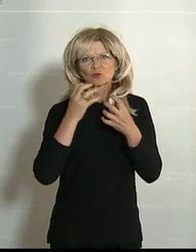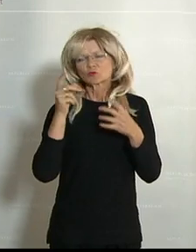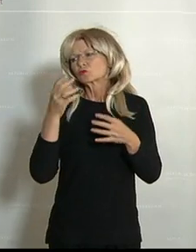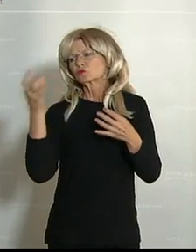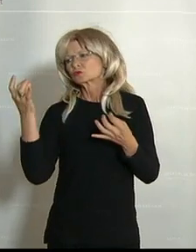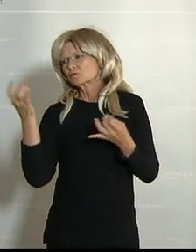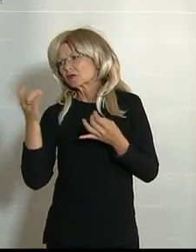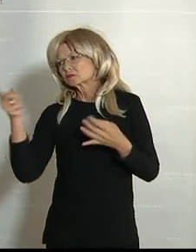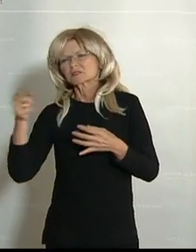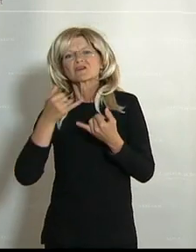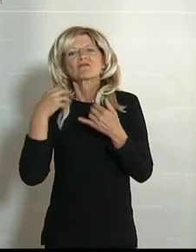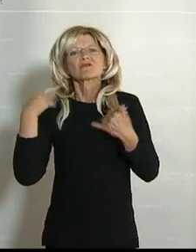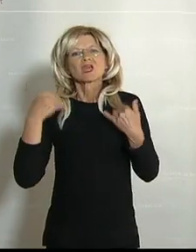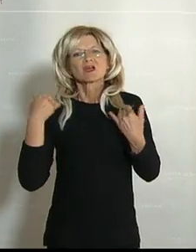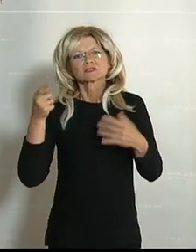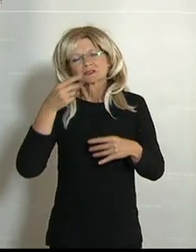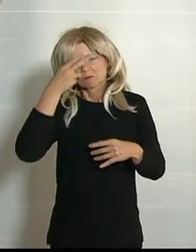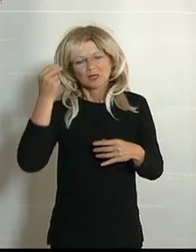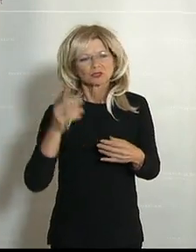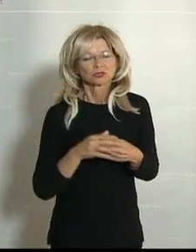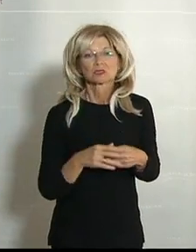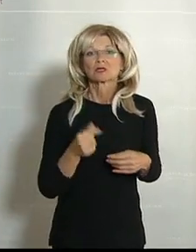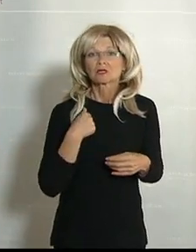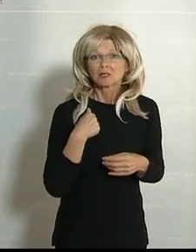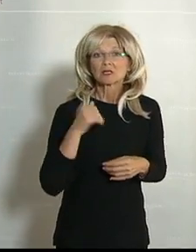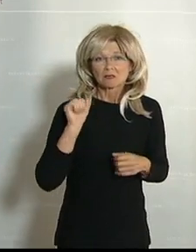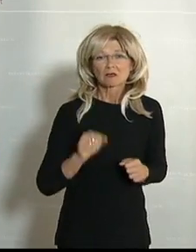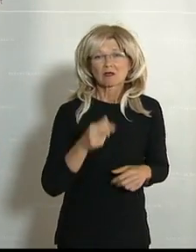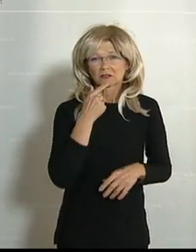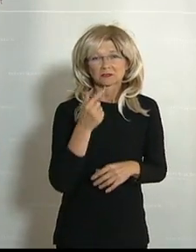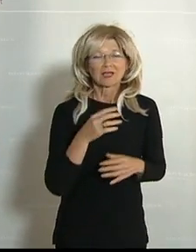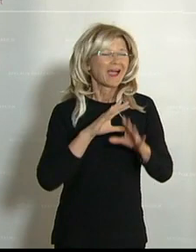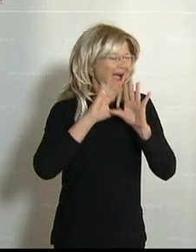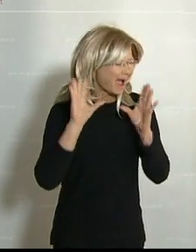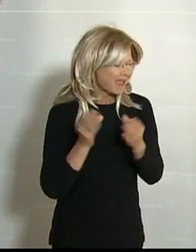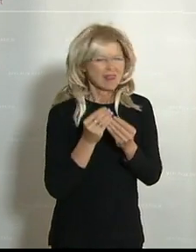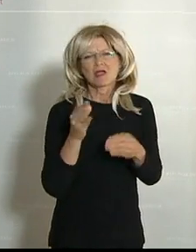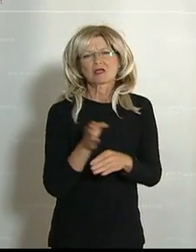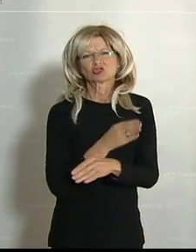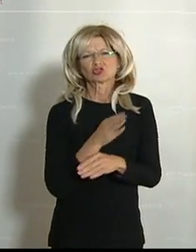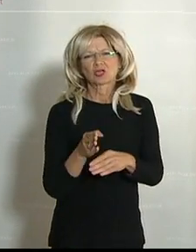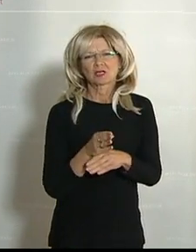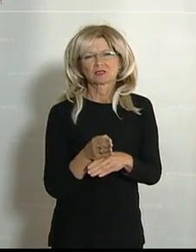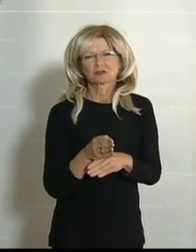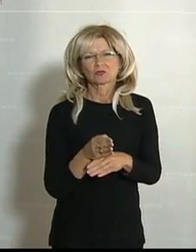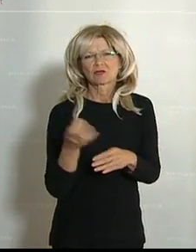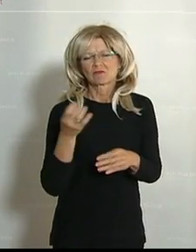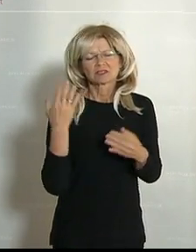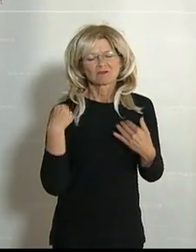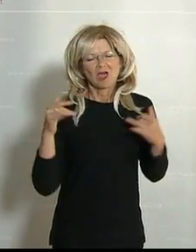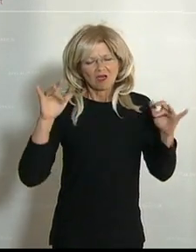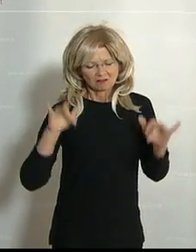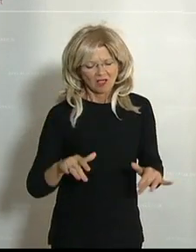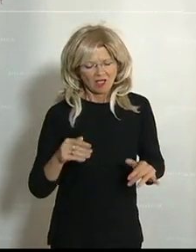Gesundheitsminister und im Übrigen auch bei diesen Entscheidungen, die wir hier im Hohen Haus getroffen haben, ist es immer in erster